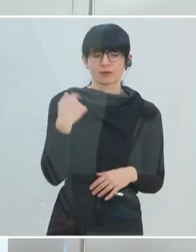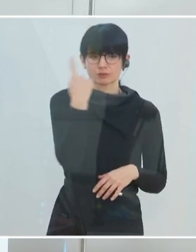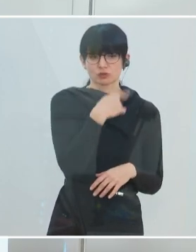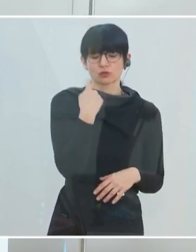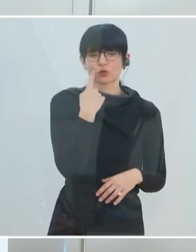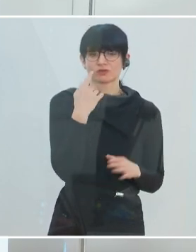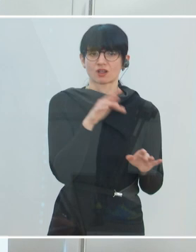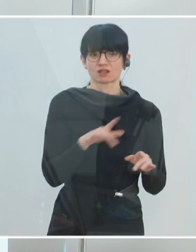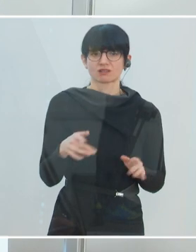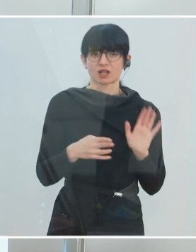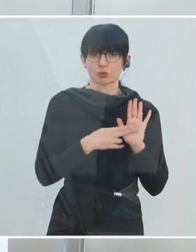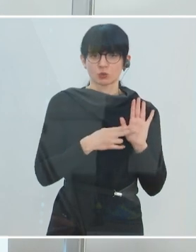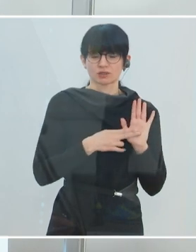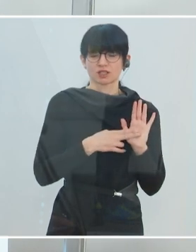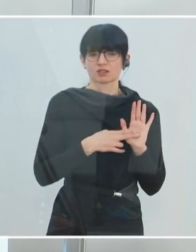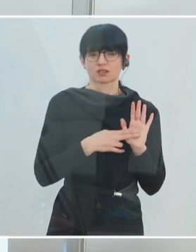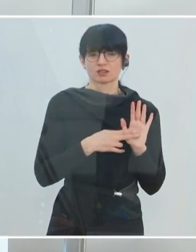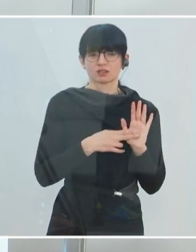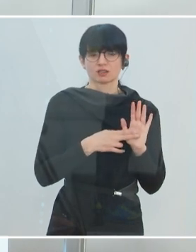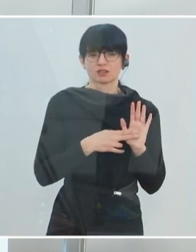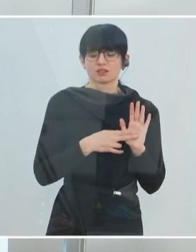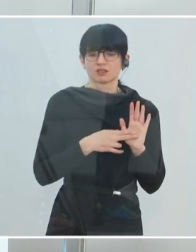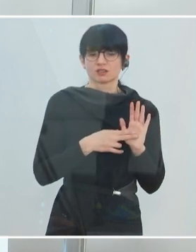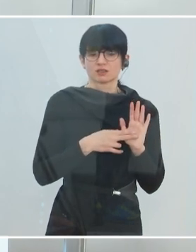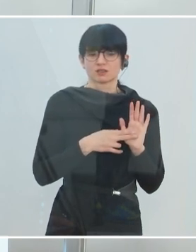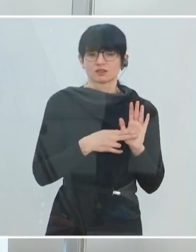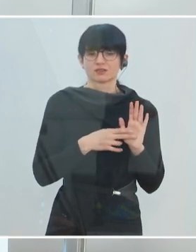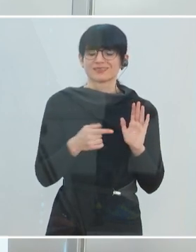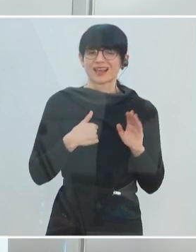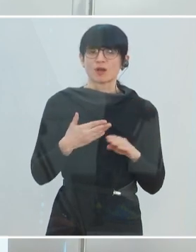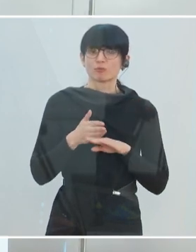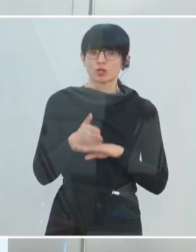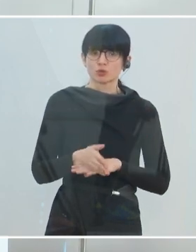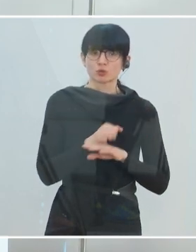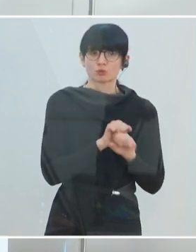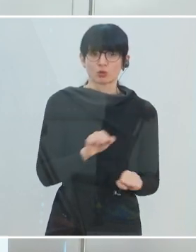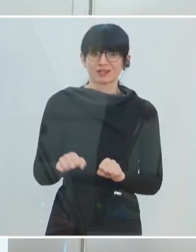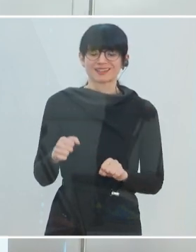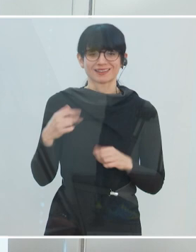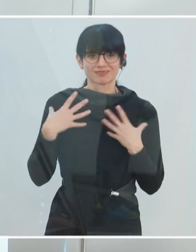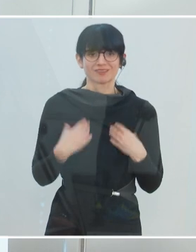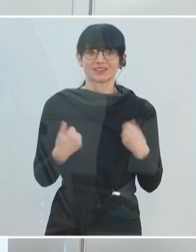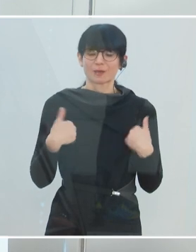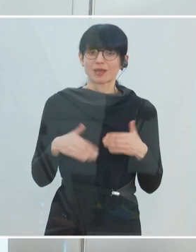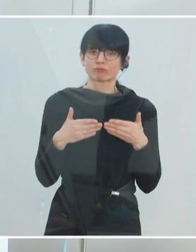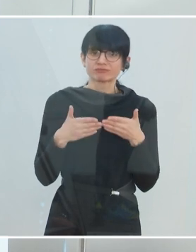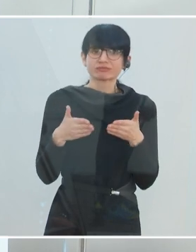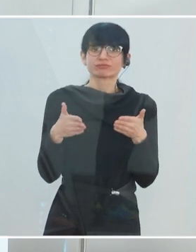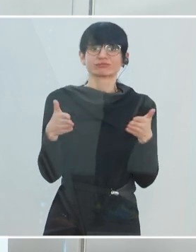rechtskräftig ist mit dieser Erweiterung der Besuchsmöglichkeiten, die es gibt.